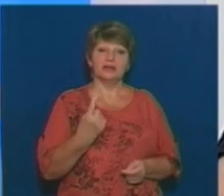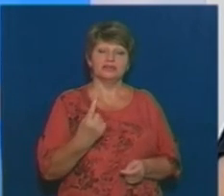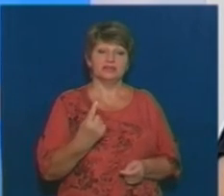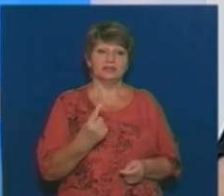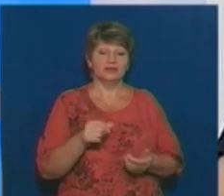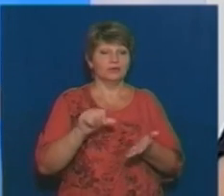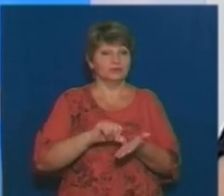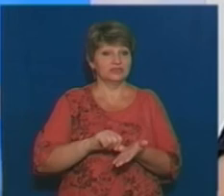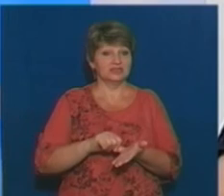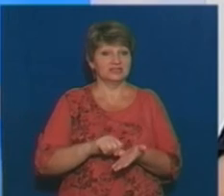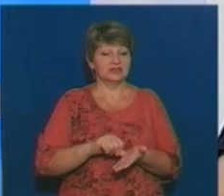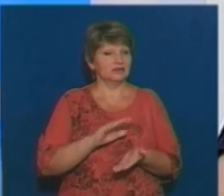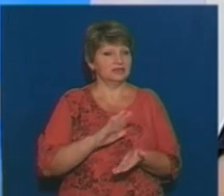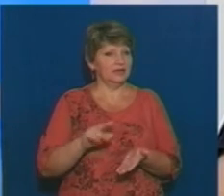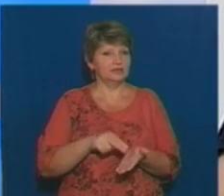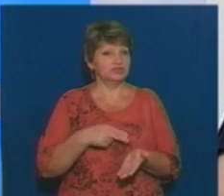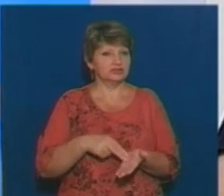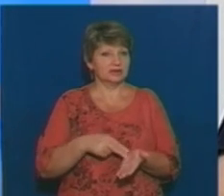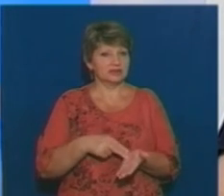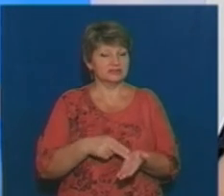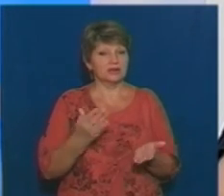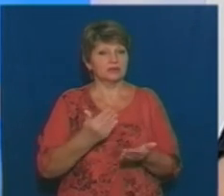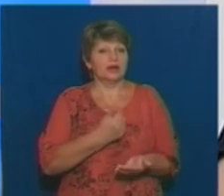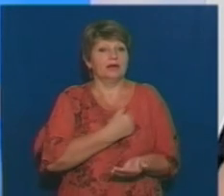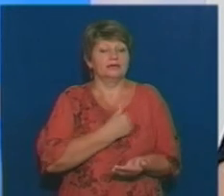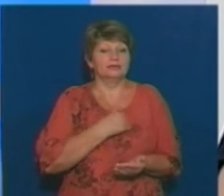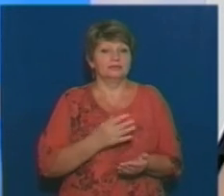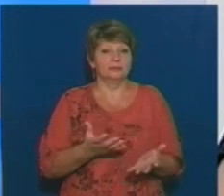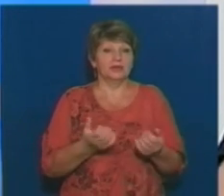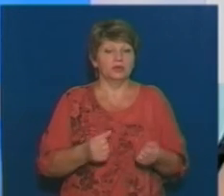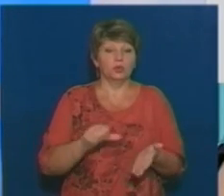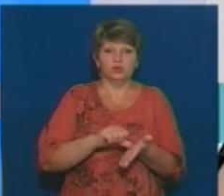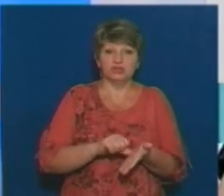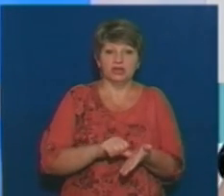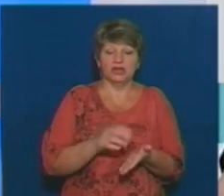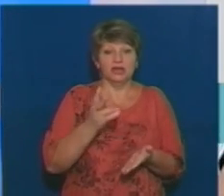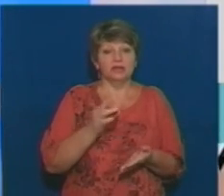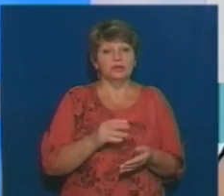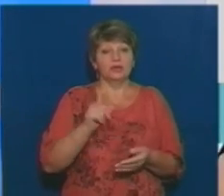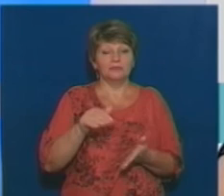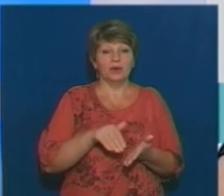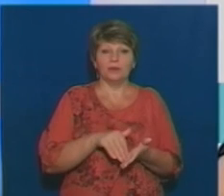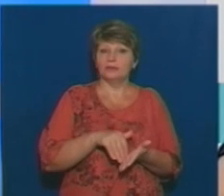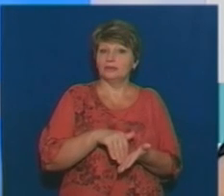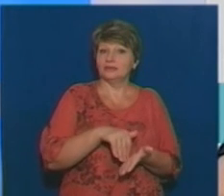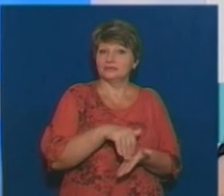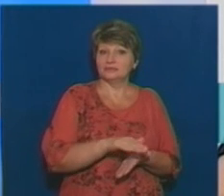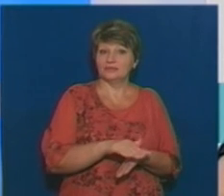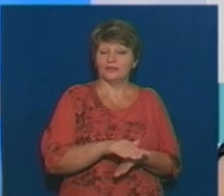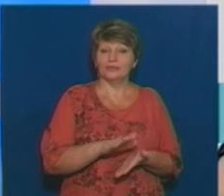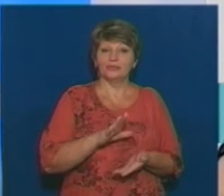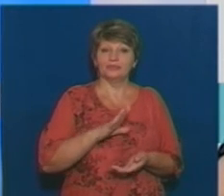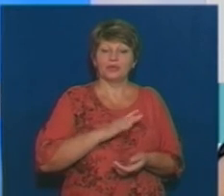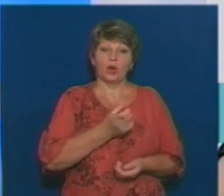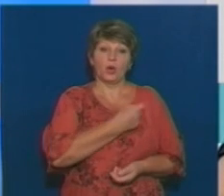прийняти участь, але його, так би мовити, дискваліфікували. Те, як ми досвіджуємо, ніби, так би мовити, дійсно, це обґрунтована дискваліфікація. Це